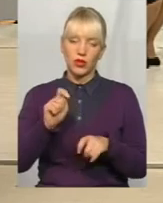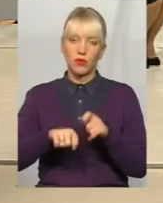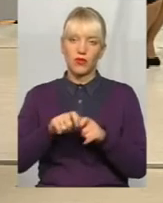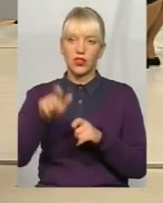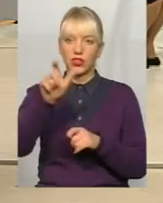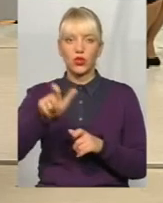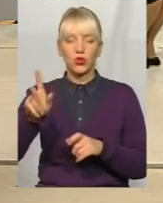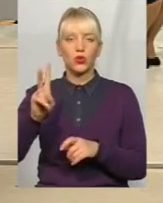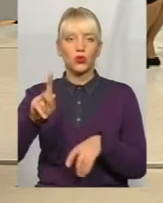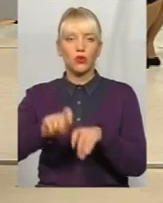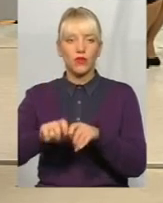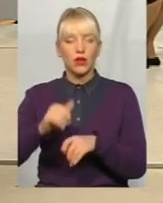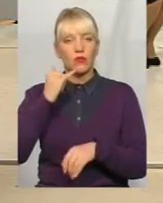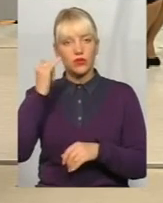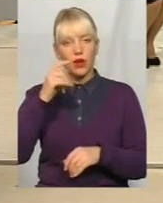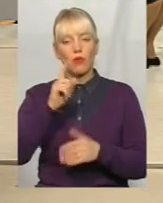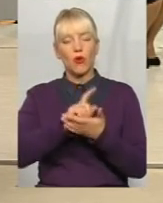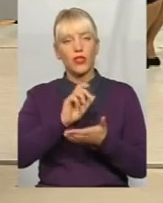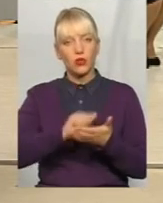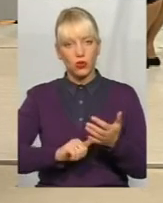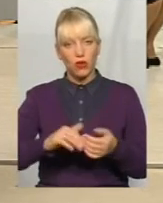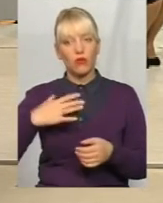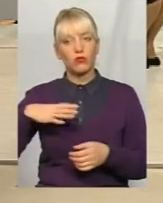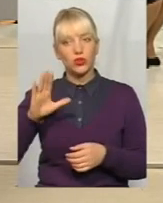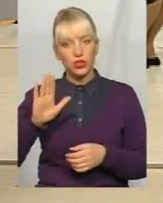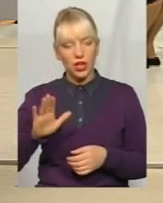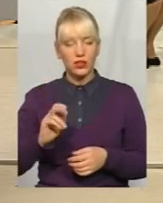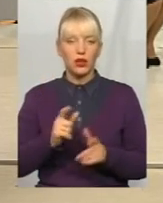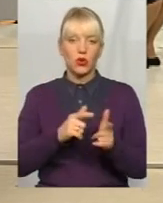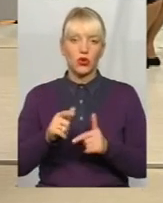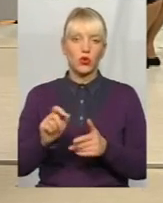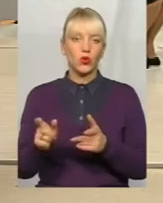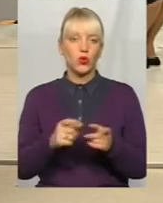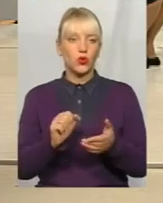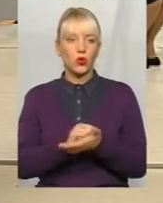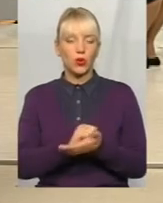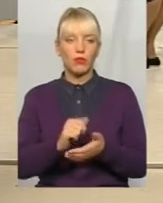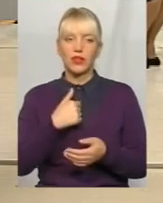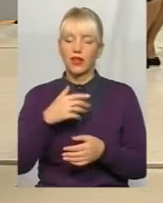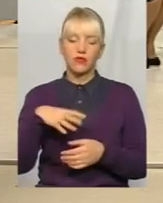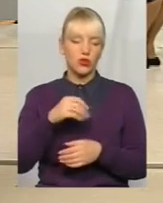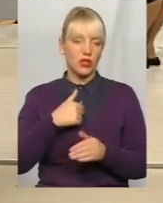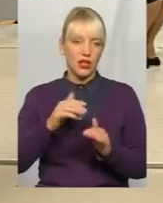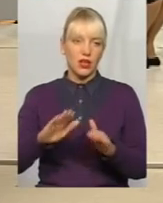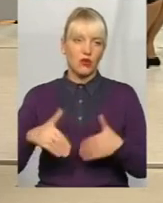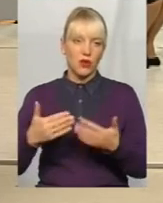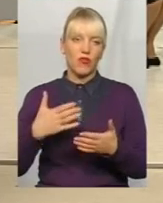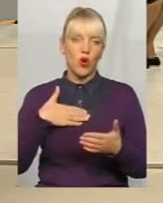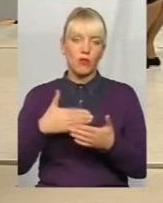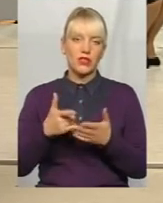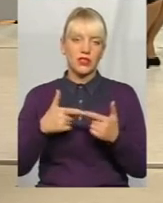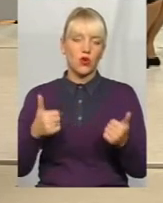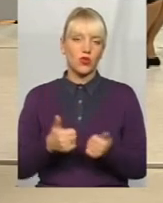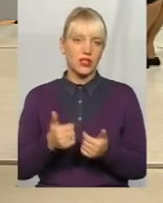перевіряючих, перевірити податково, почекати, підготувати якісь документи. А саме, кажу вам, рекомендую, вся інформація є в громадських організаціях.